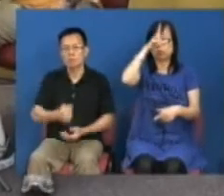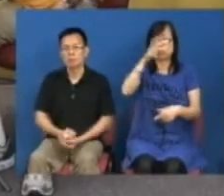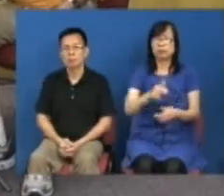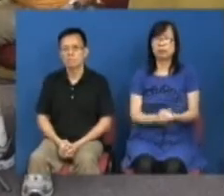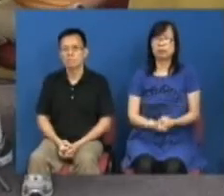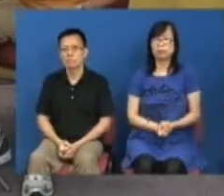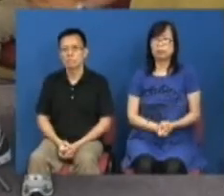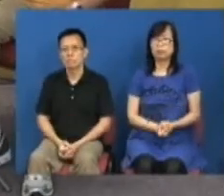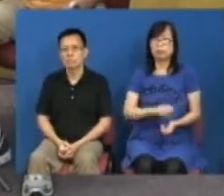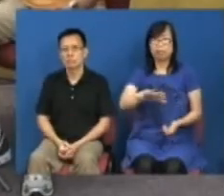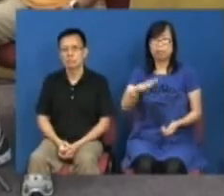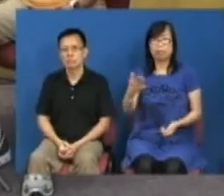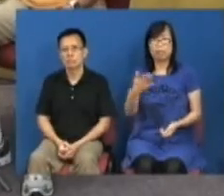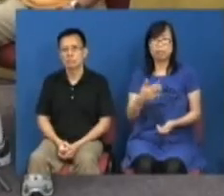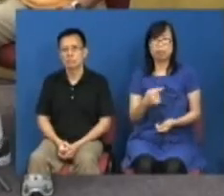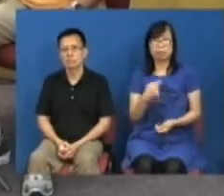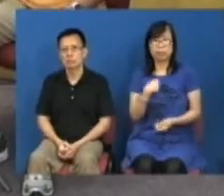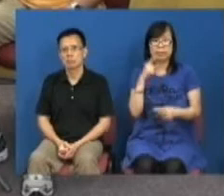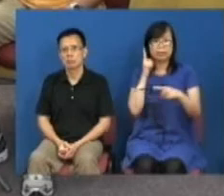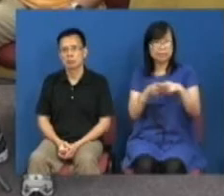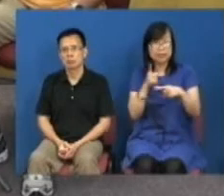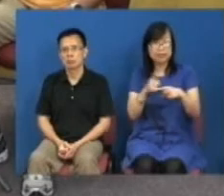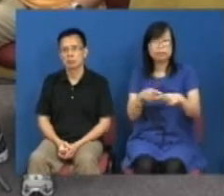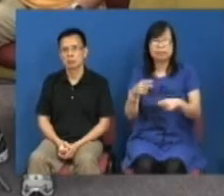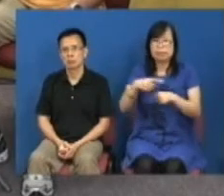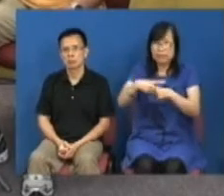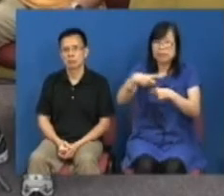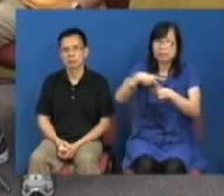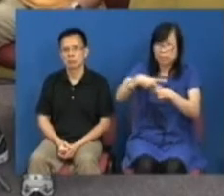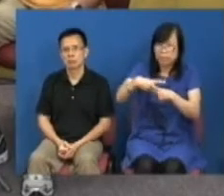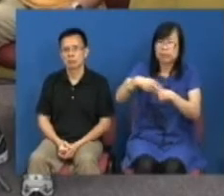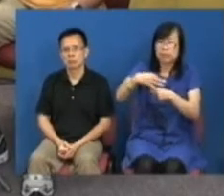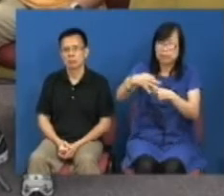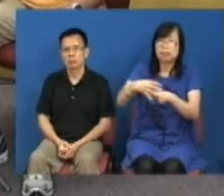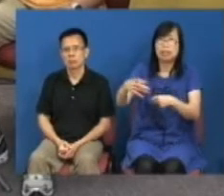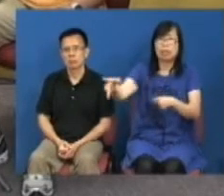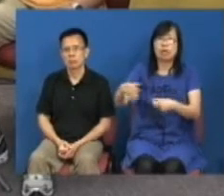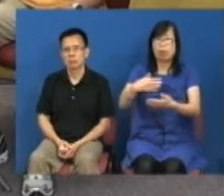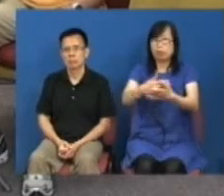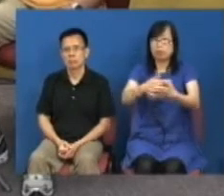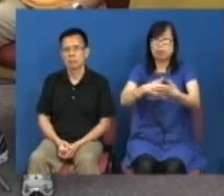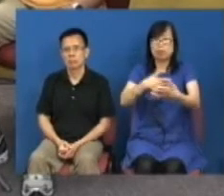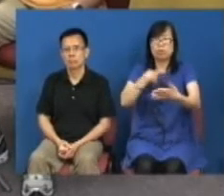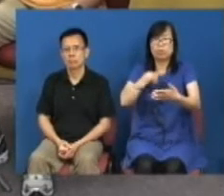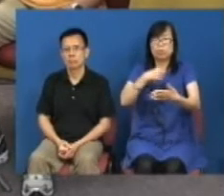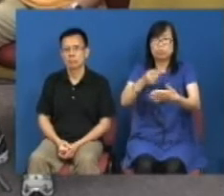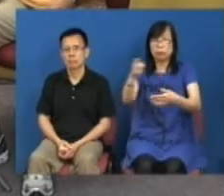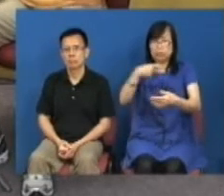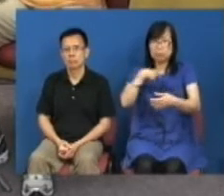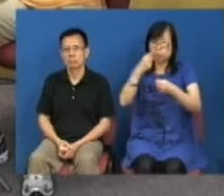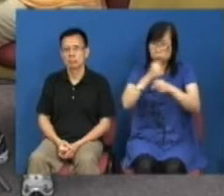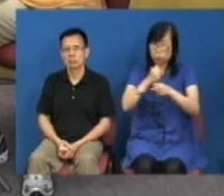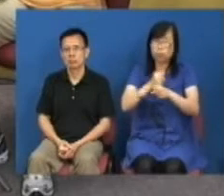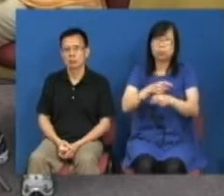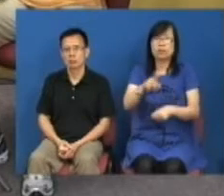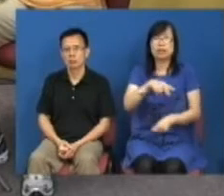我们其实是要一次一次如果你不做的话其实我们前台是很暗淡的但是你做的话你